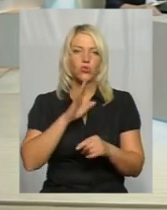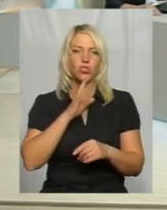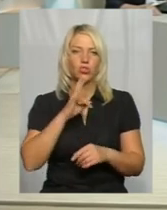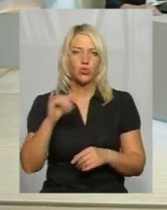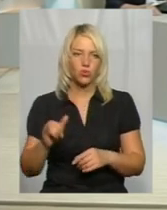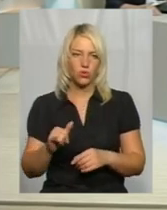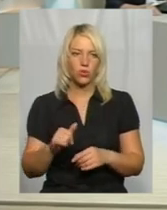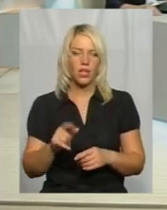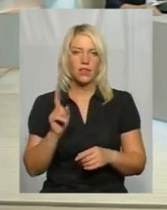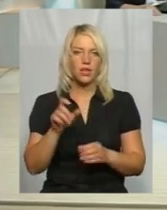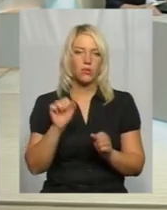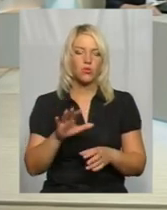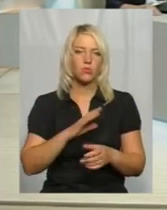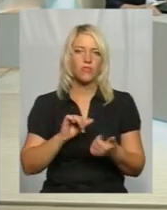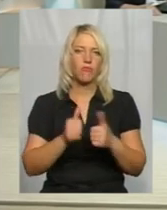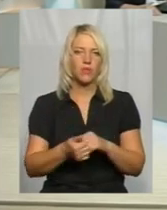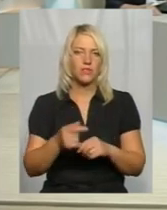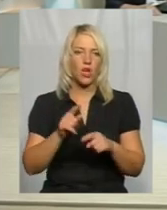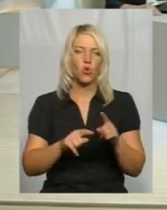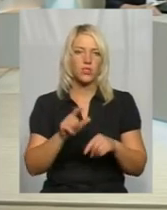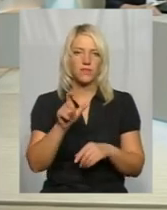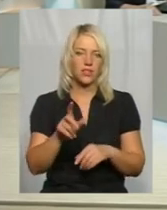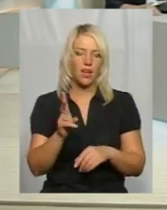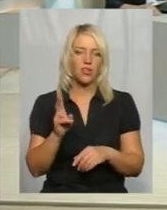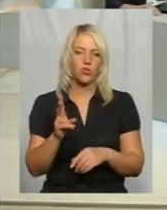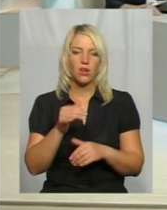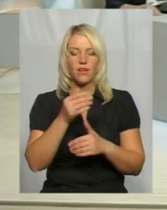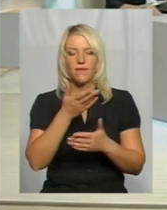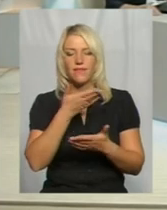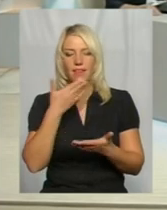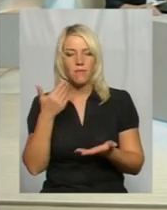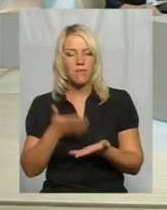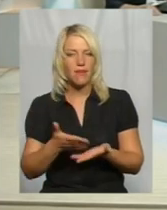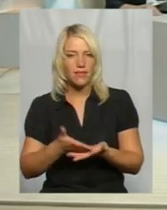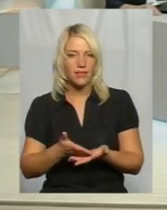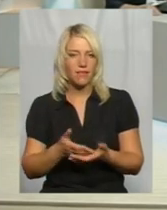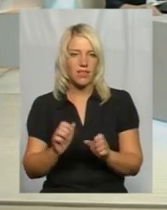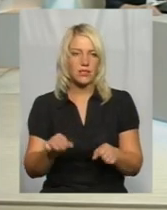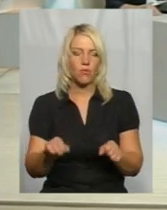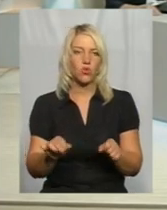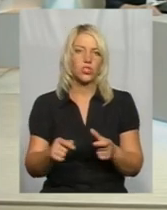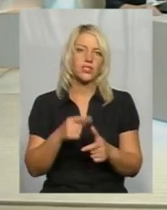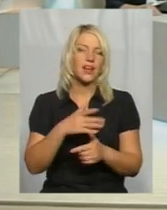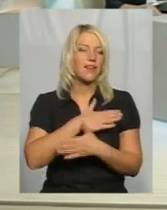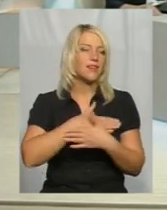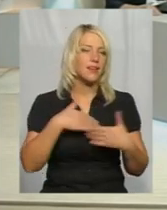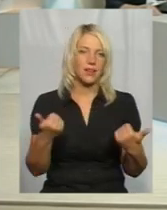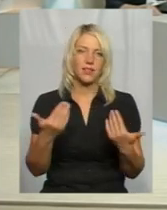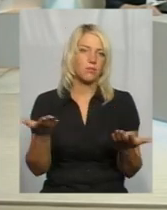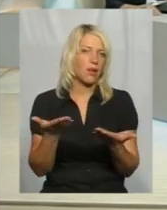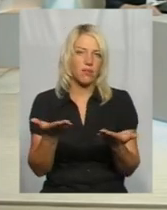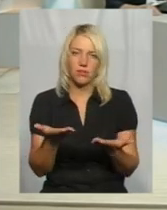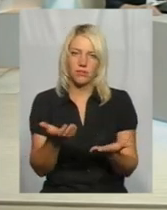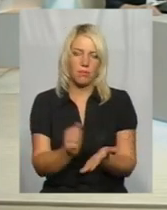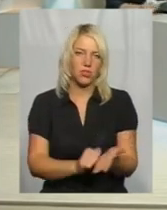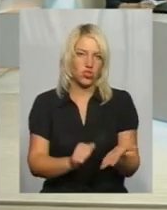вместо якогось родственника, який не має можливості, а не хоче по якимось определенним